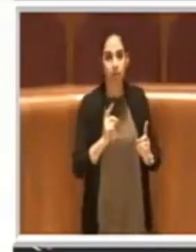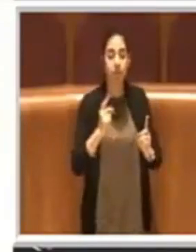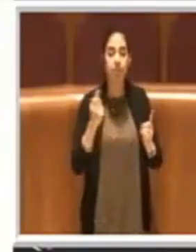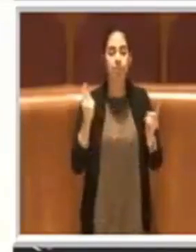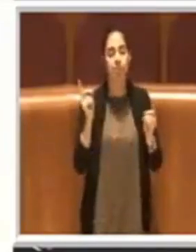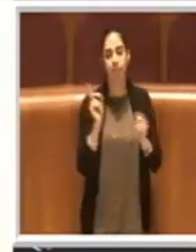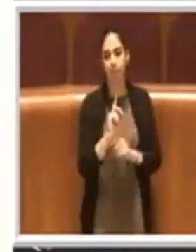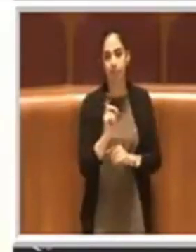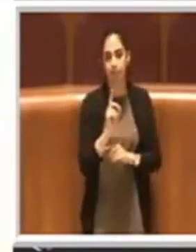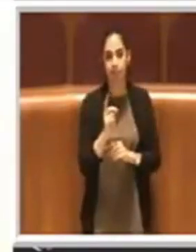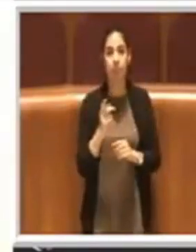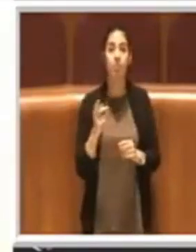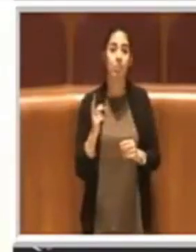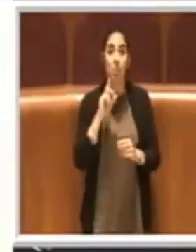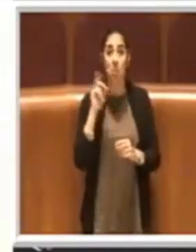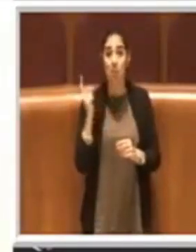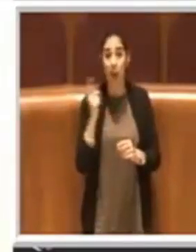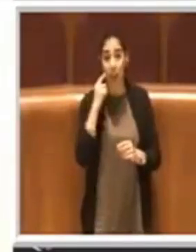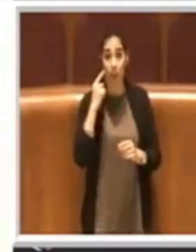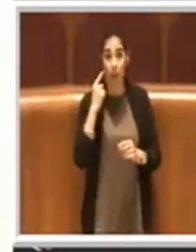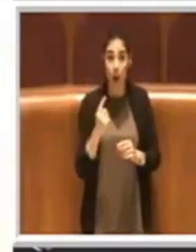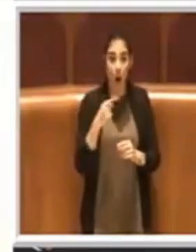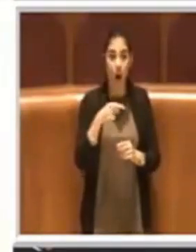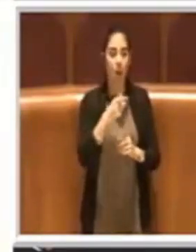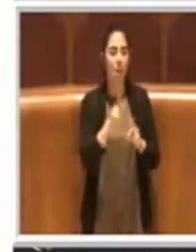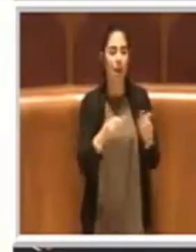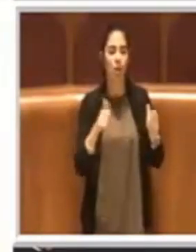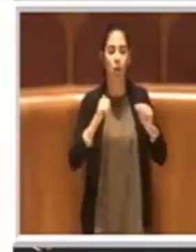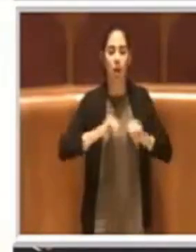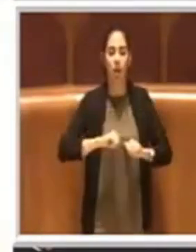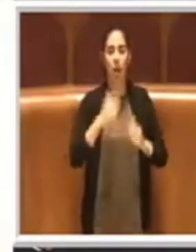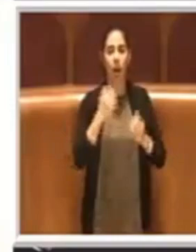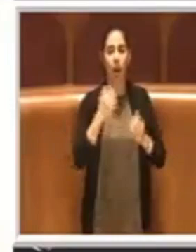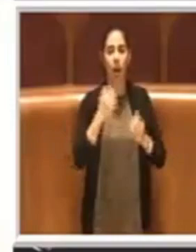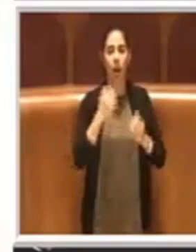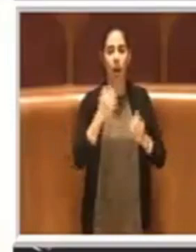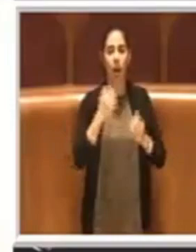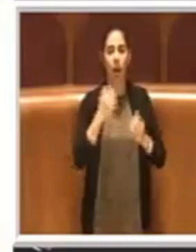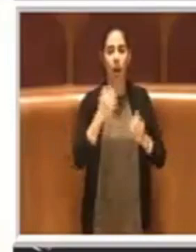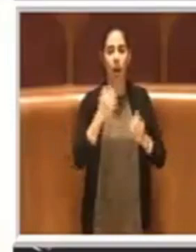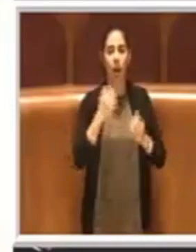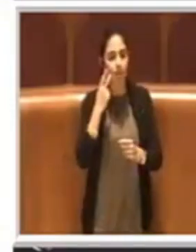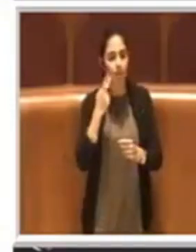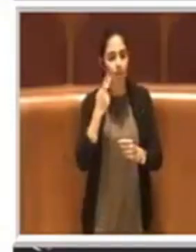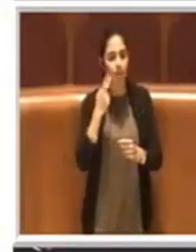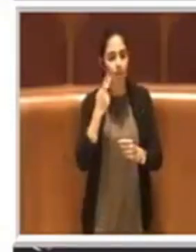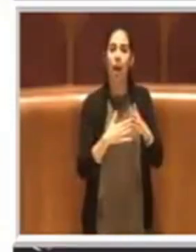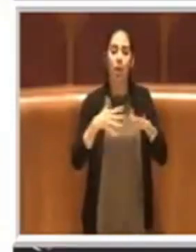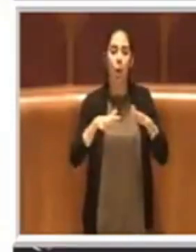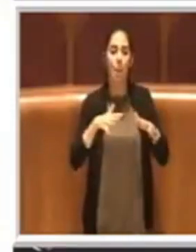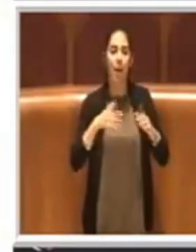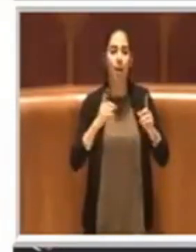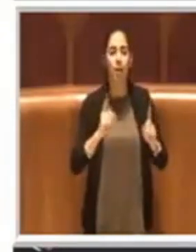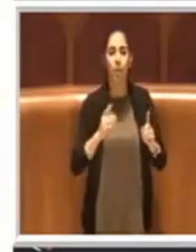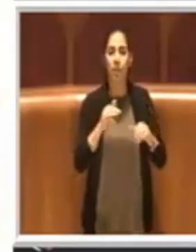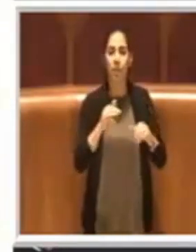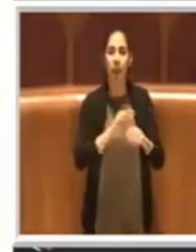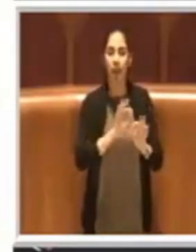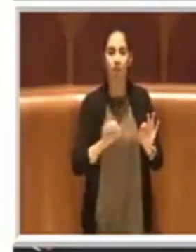equo considerare il numero dei cittadini, considerare il reddito medio per determinati servizi,